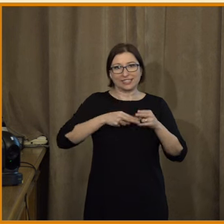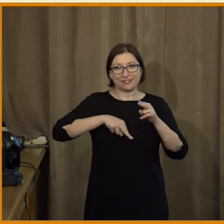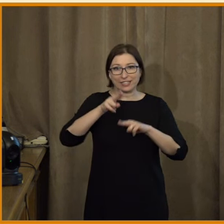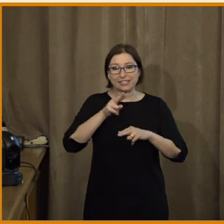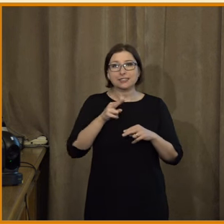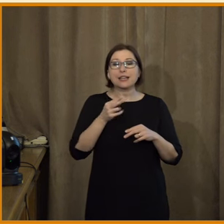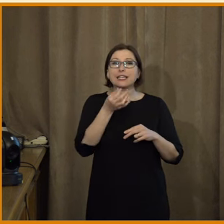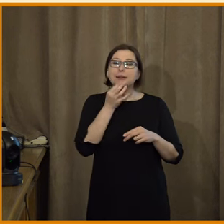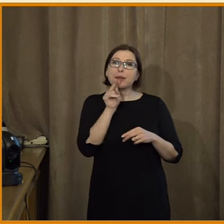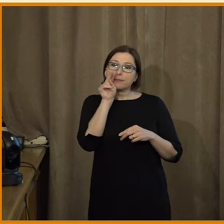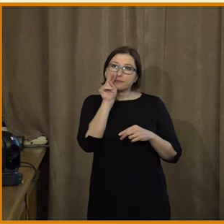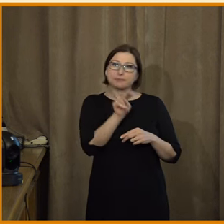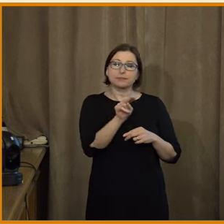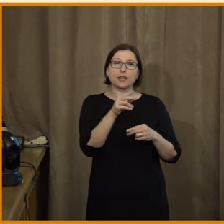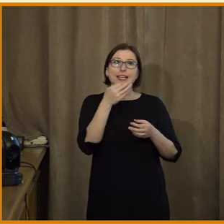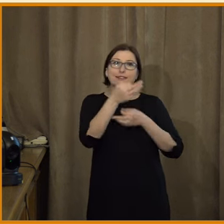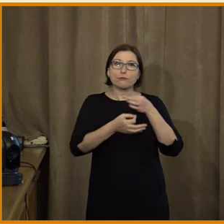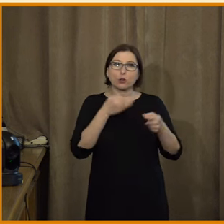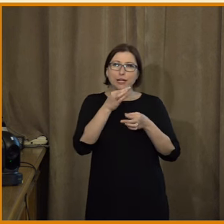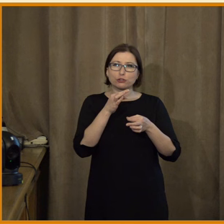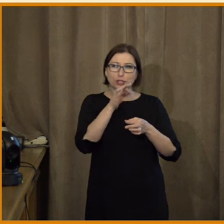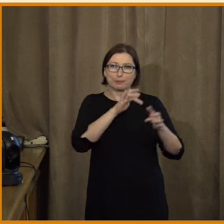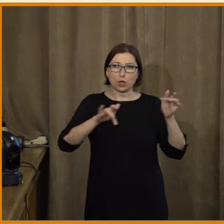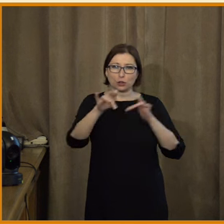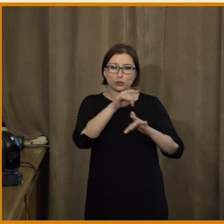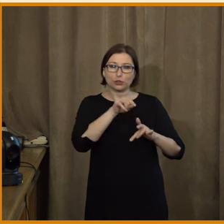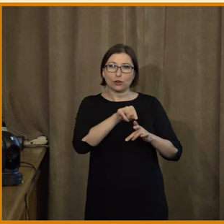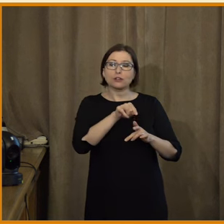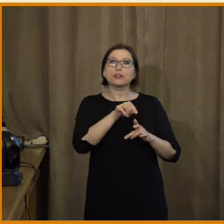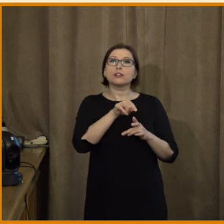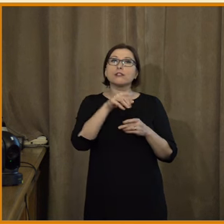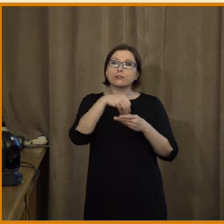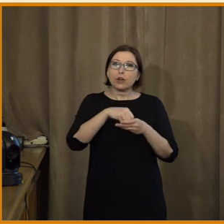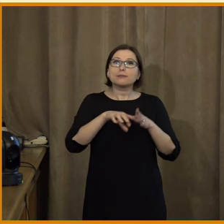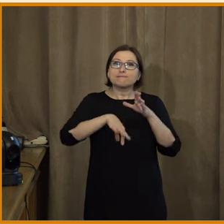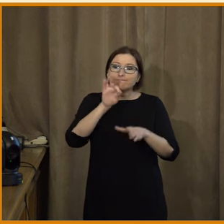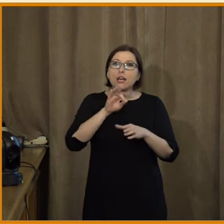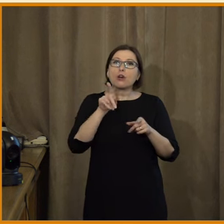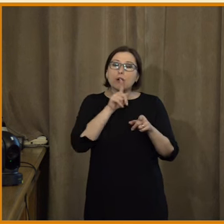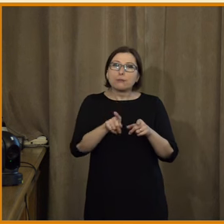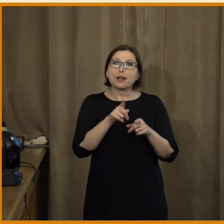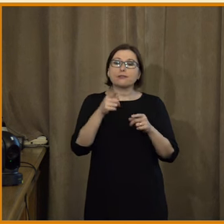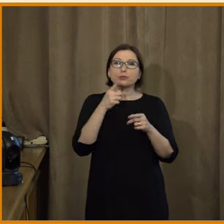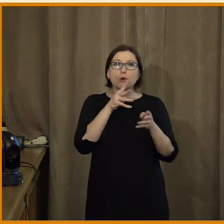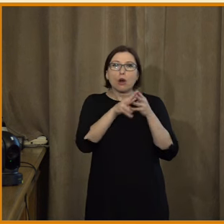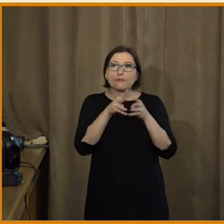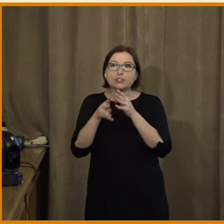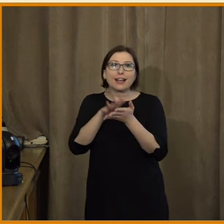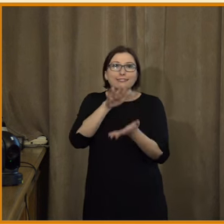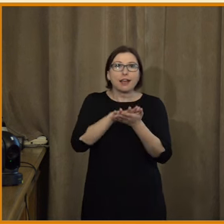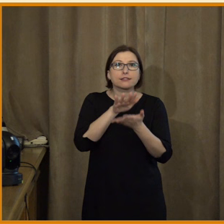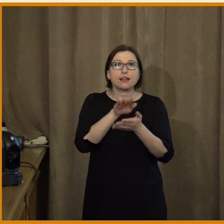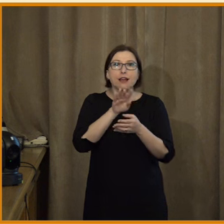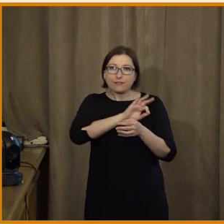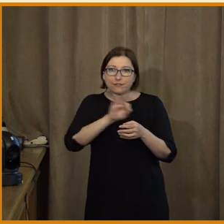ale myslím, že když se podíváme na ten informační prostor, tak narazíme i na empiricky ověřitelné věci, které, když je